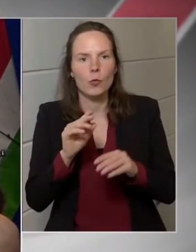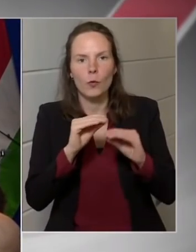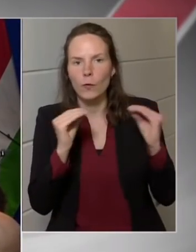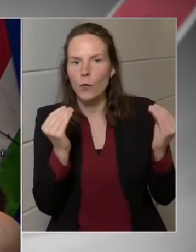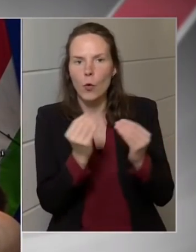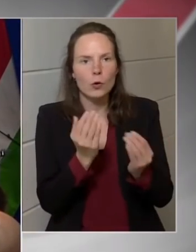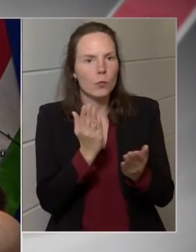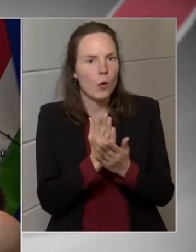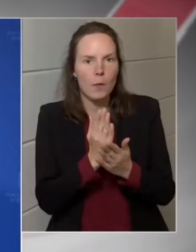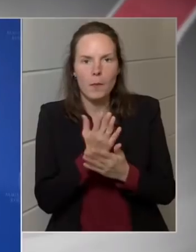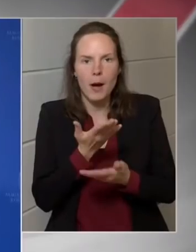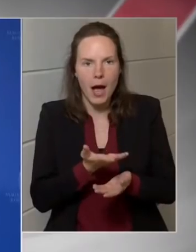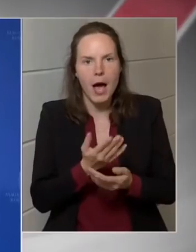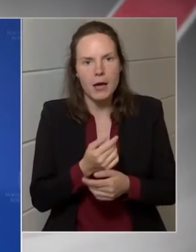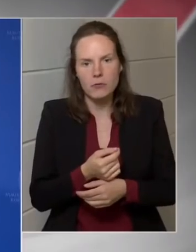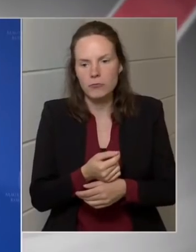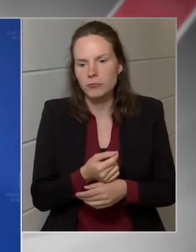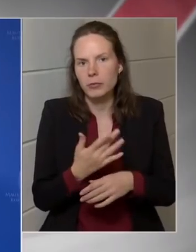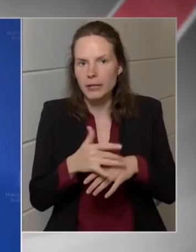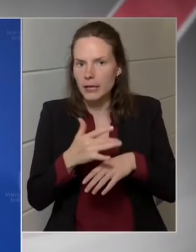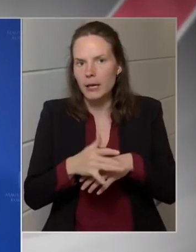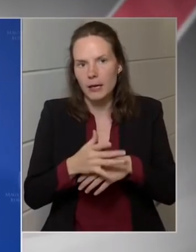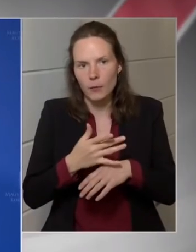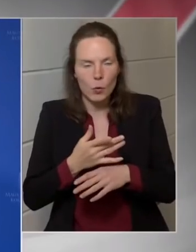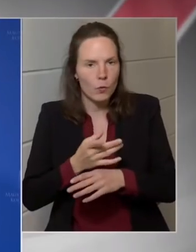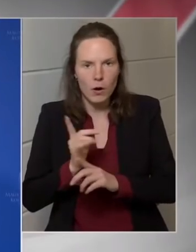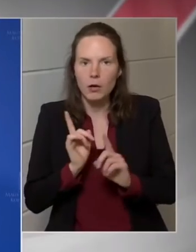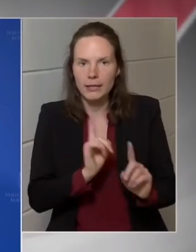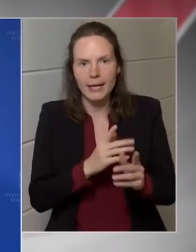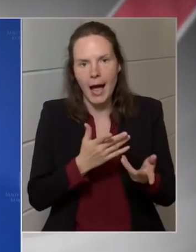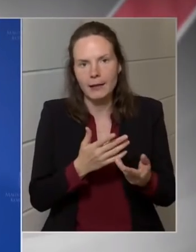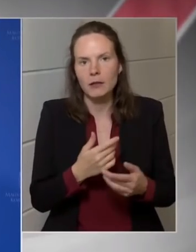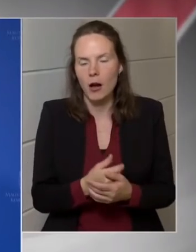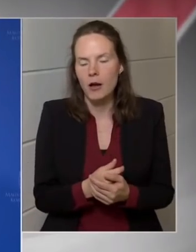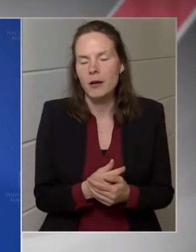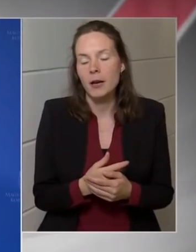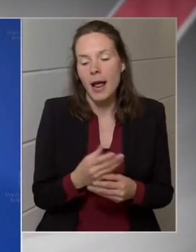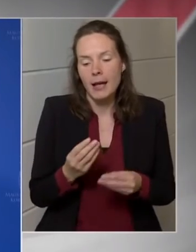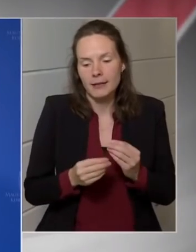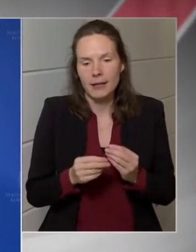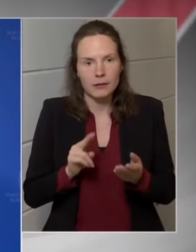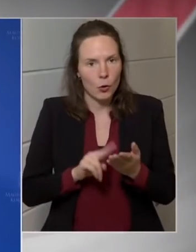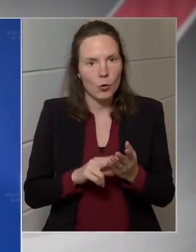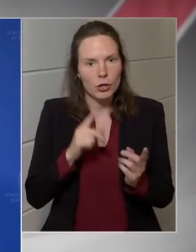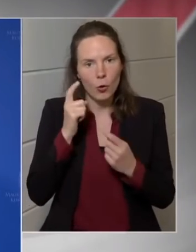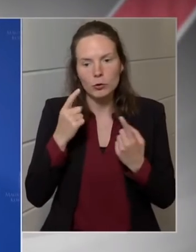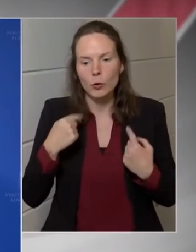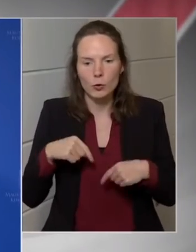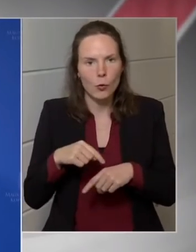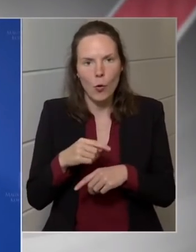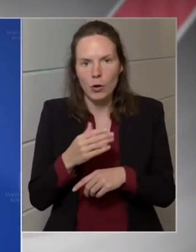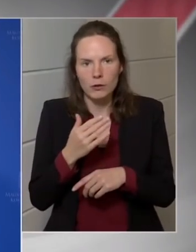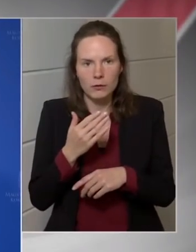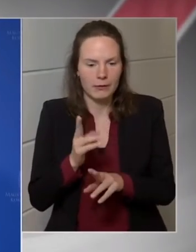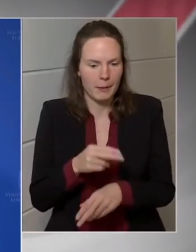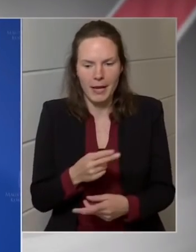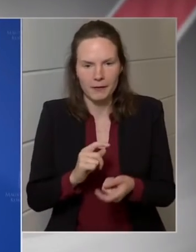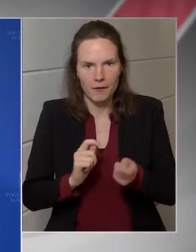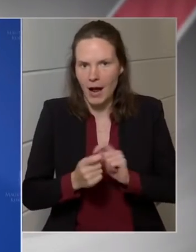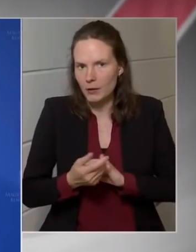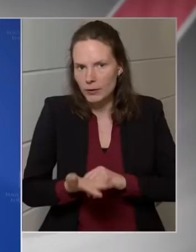részét vonjuk el, és olyan eszközöket, amelyek már uniós jogi fórumok előtt is